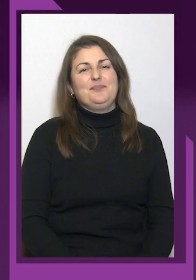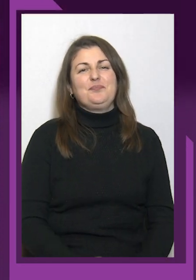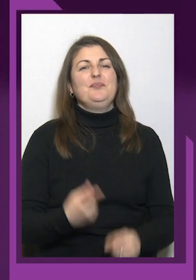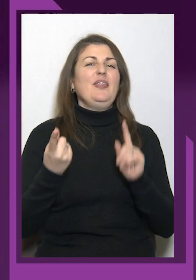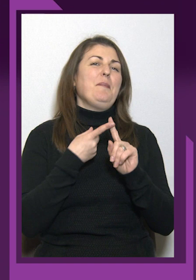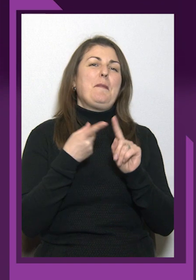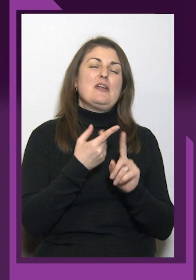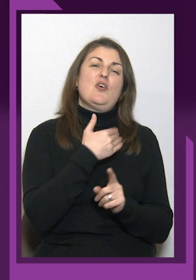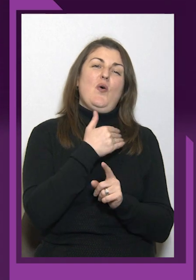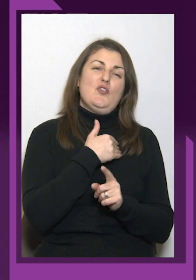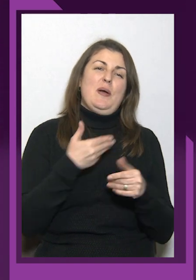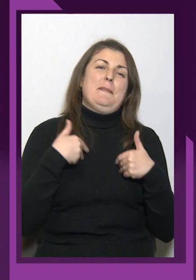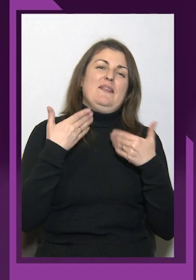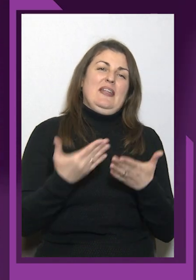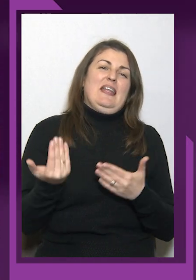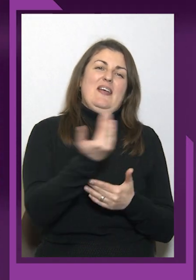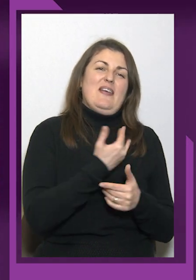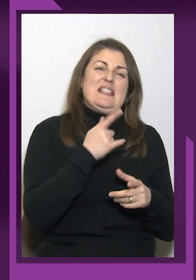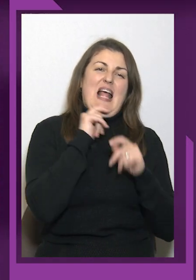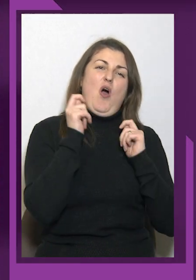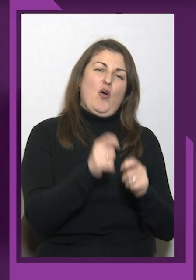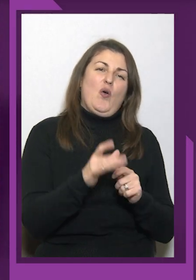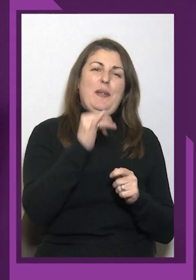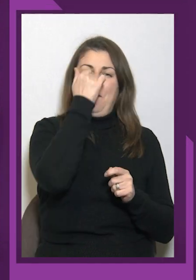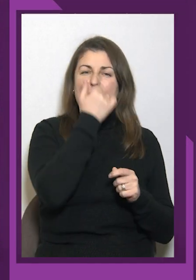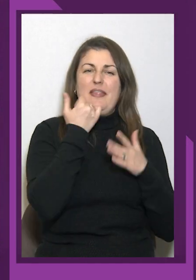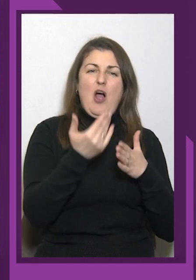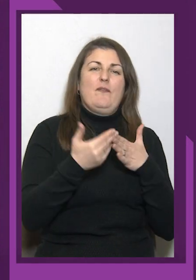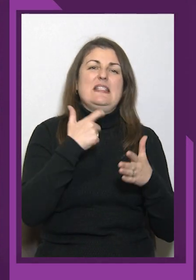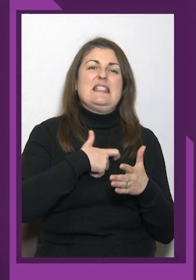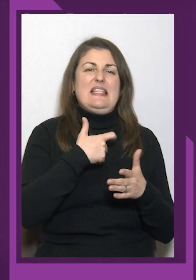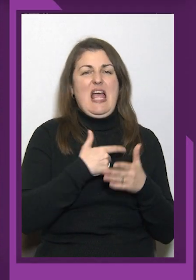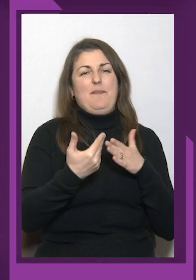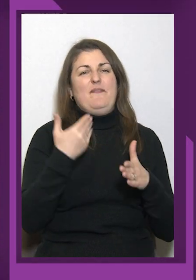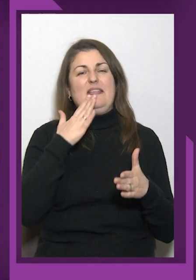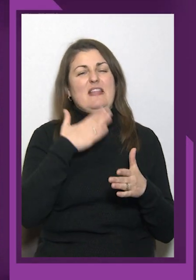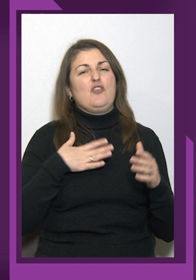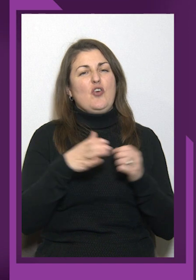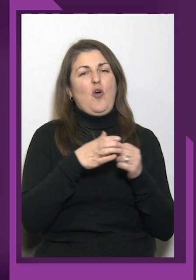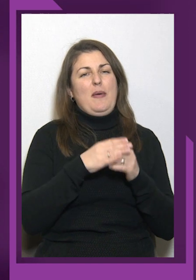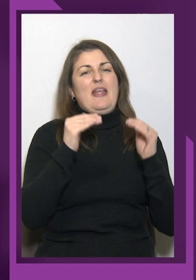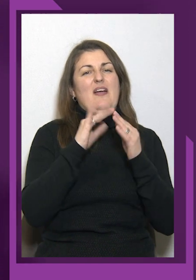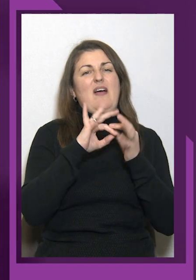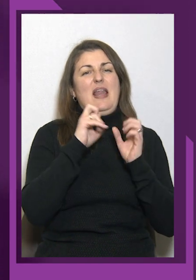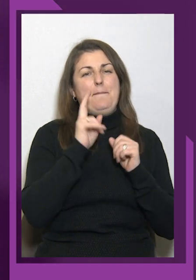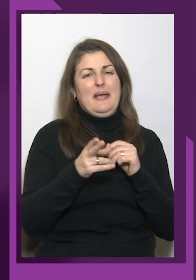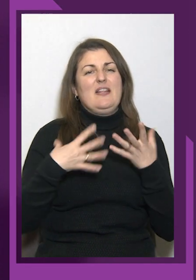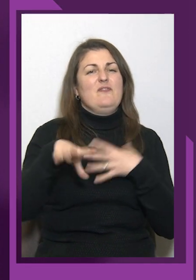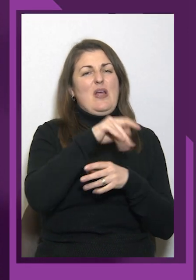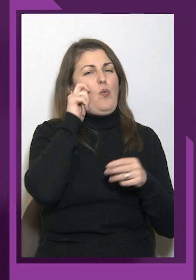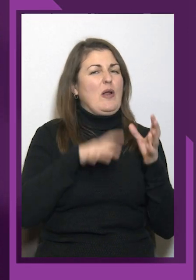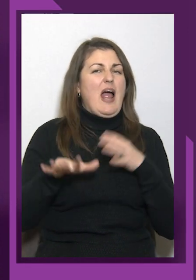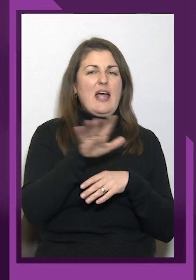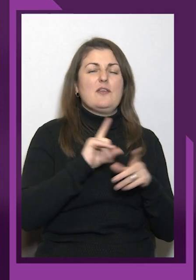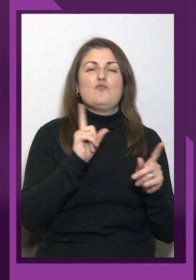подякувати від себе, від нашої команди «Квалінки» і від всієї України, тому що це колосальний результат найвищого